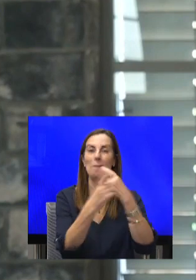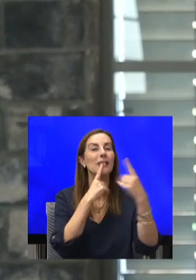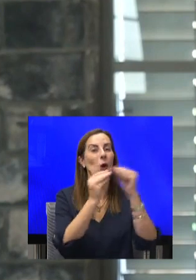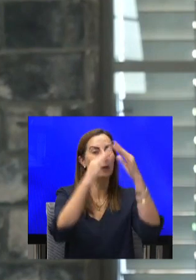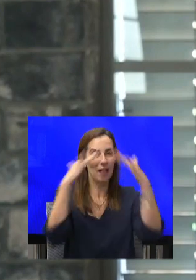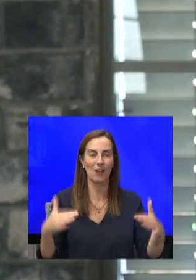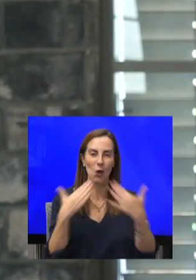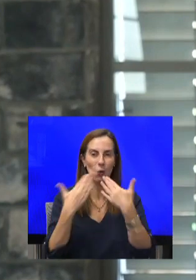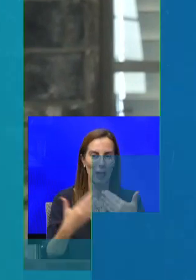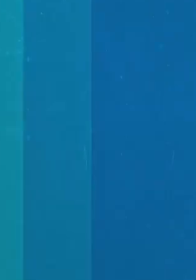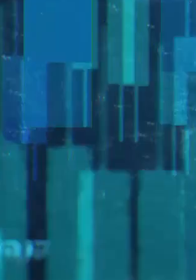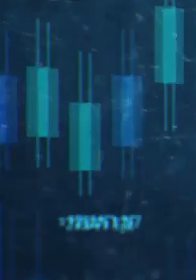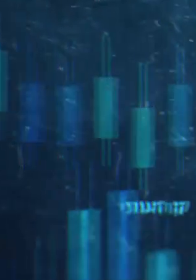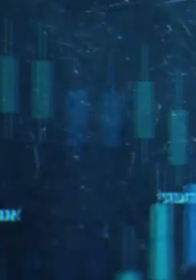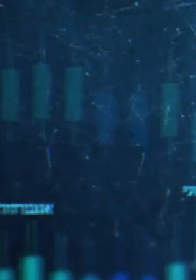תודה, שרו.